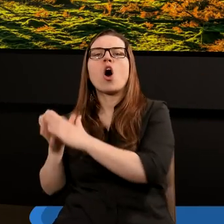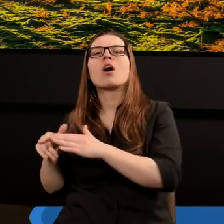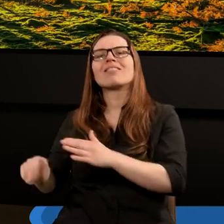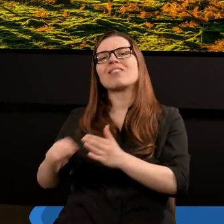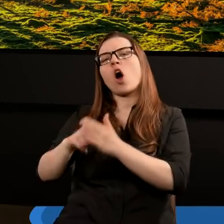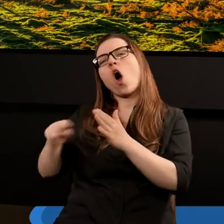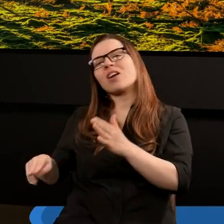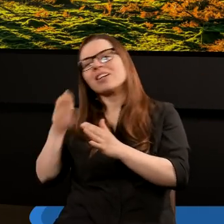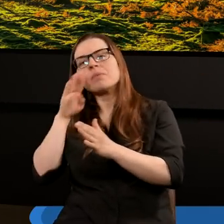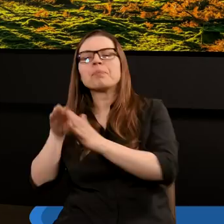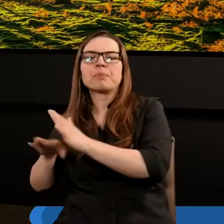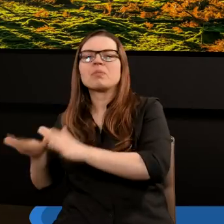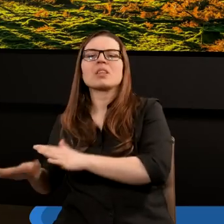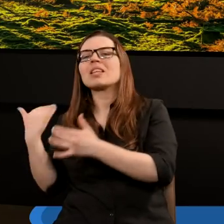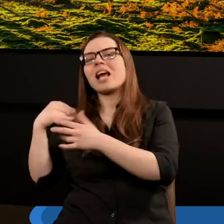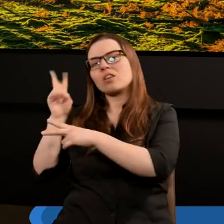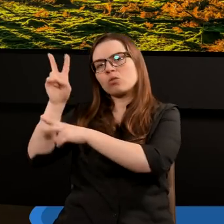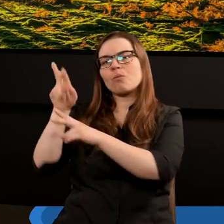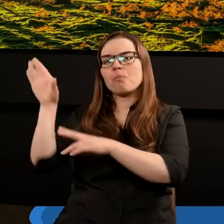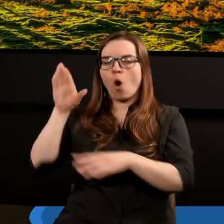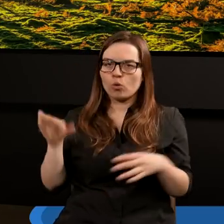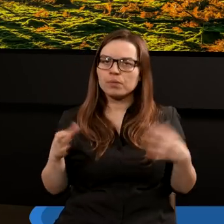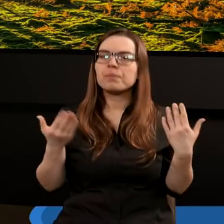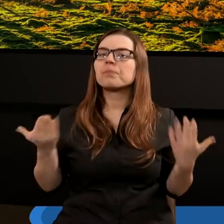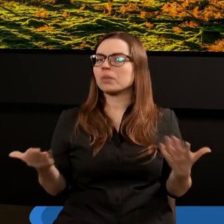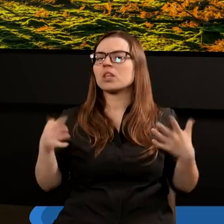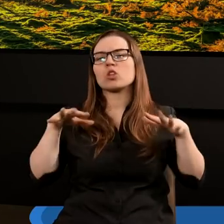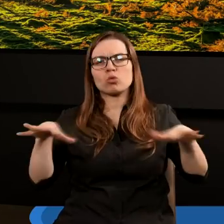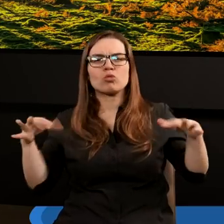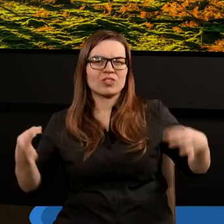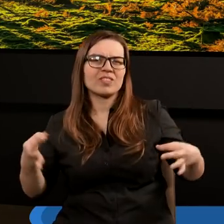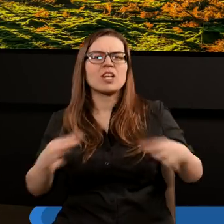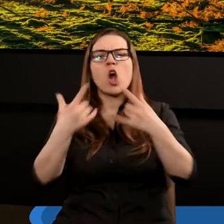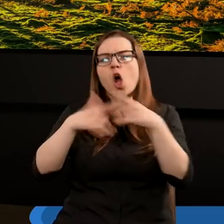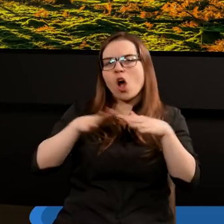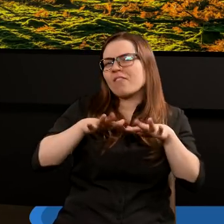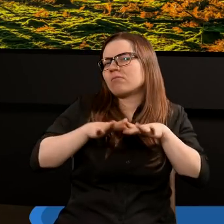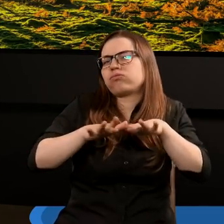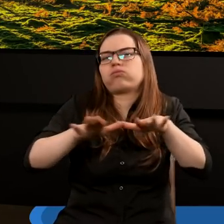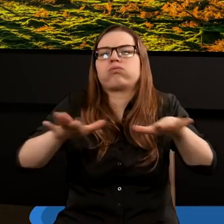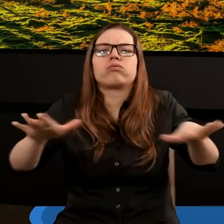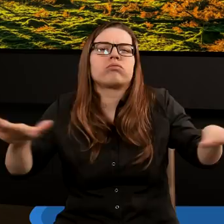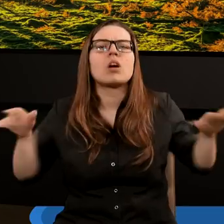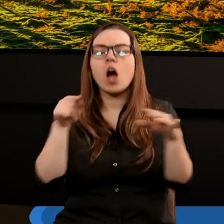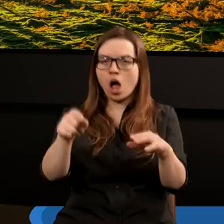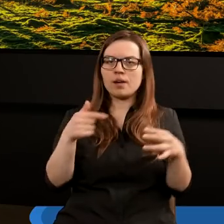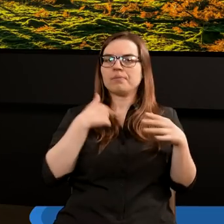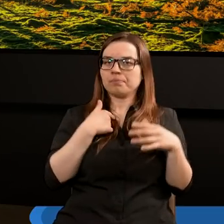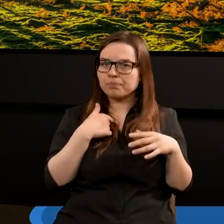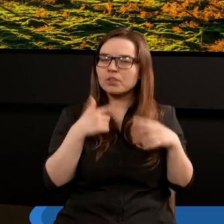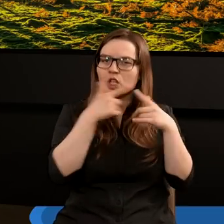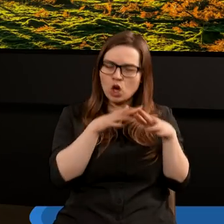Odstępczy. Dzisiaj, chociaż funkcjonuje wiele kościołów, to tak naprawdę te kościoły się określają,